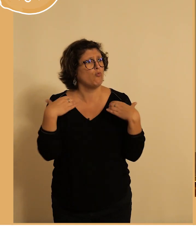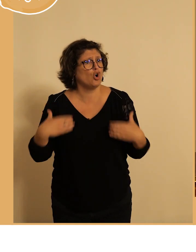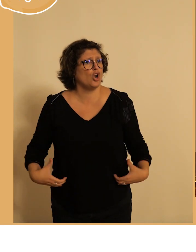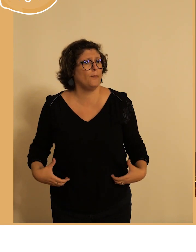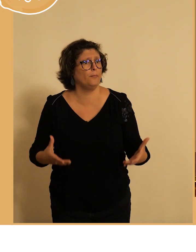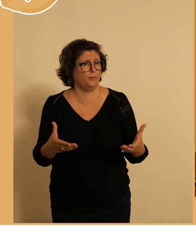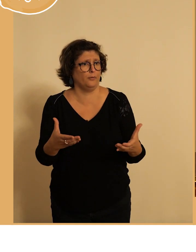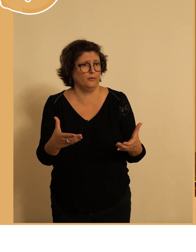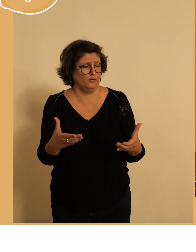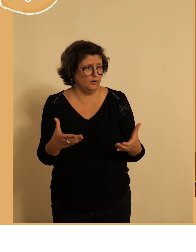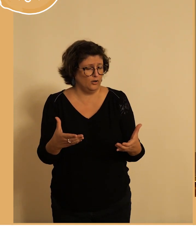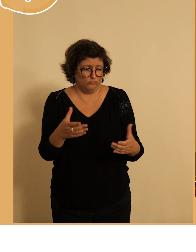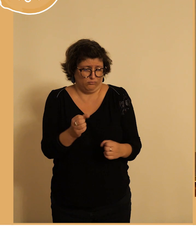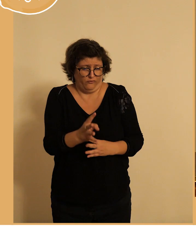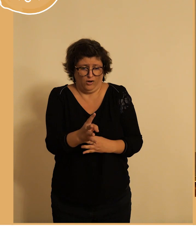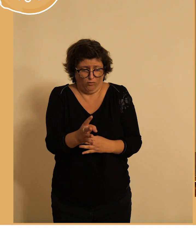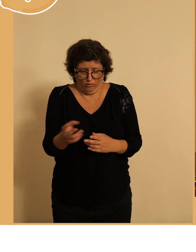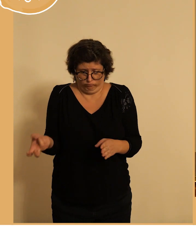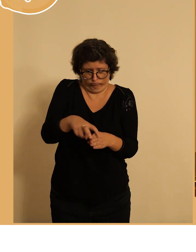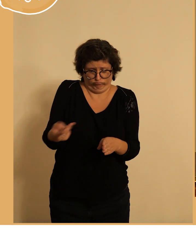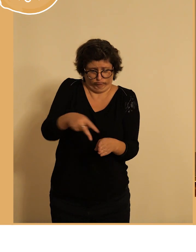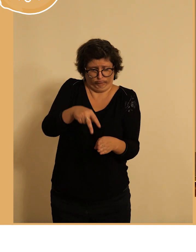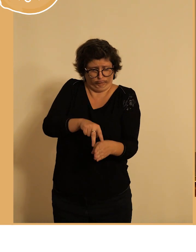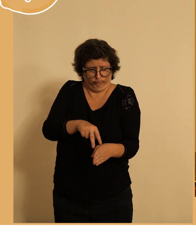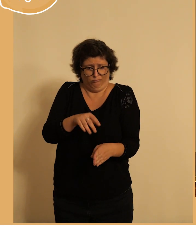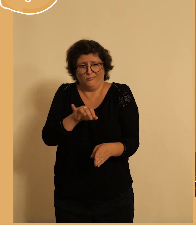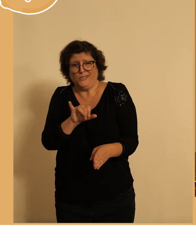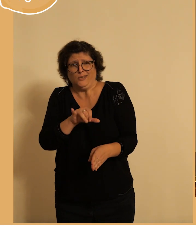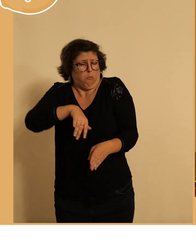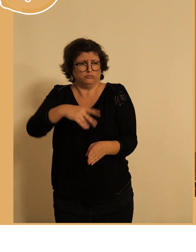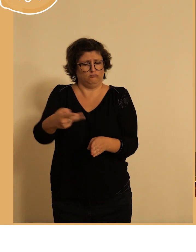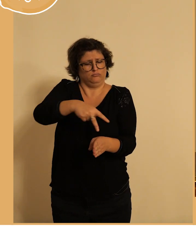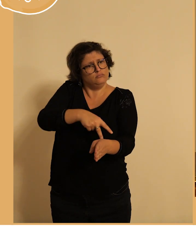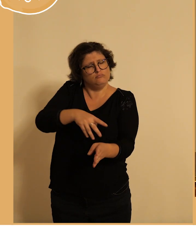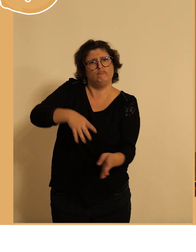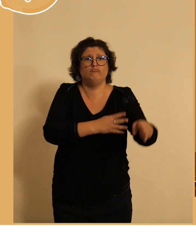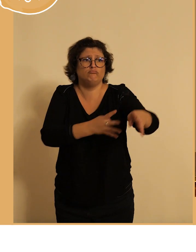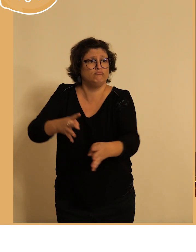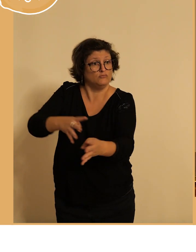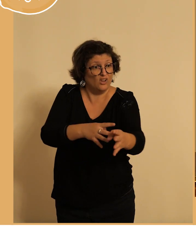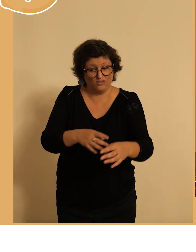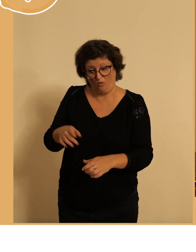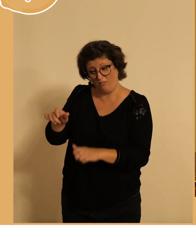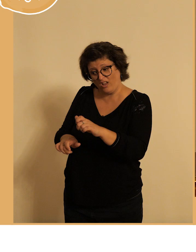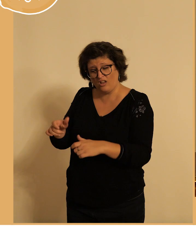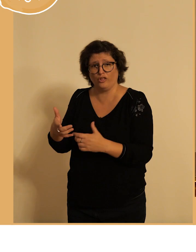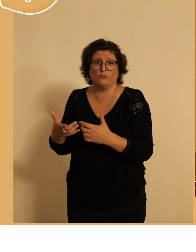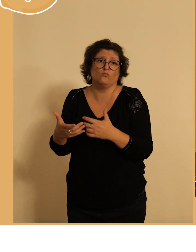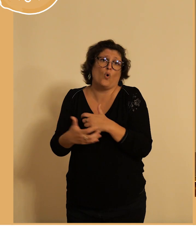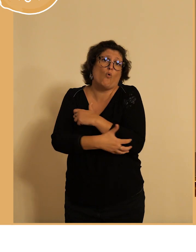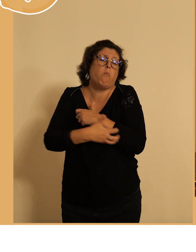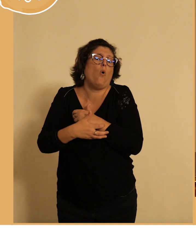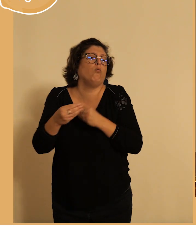casser les barrières sociales et qui a permis aux personnes de classe faible ou moyenne